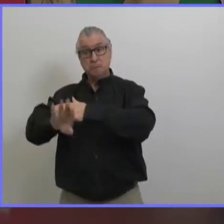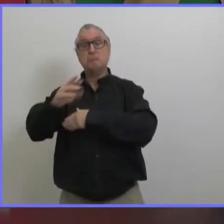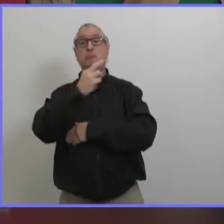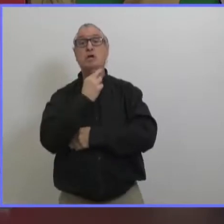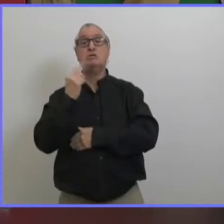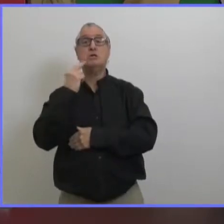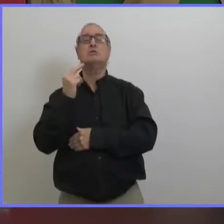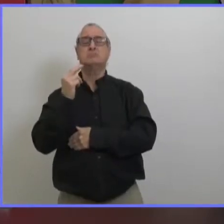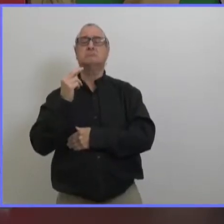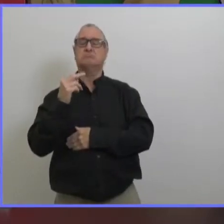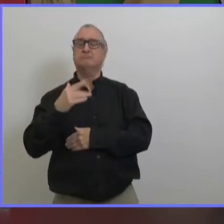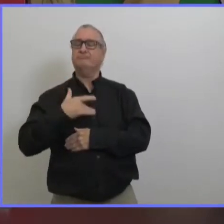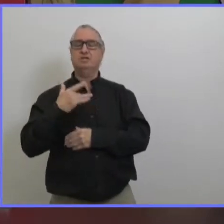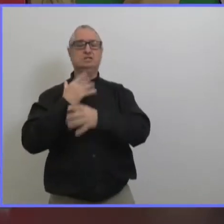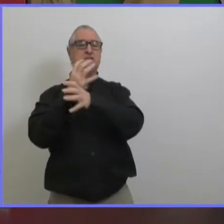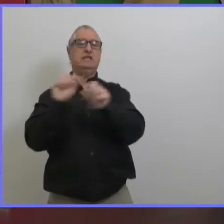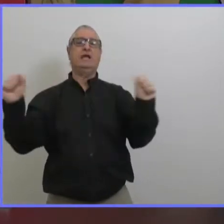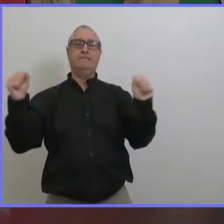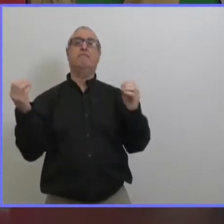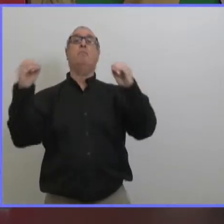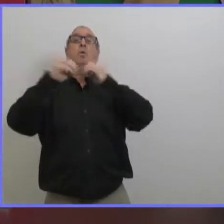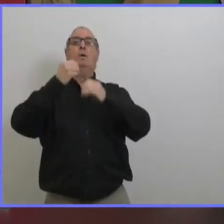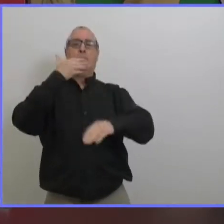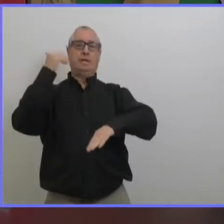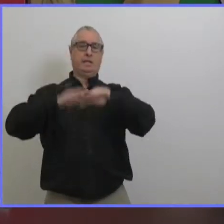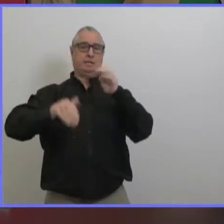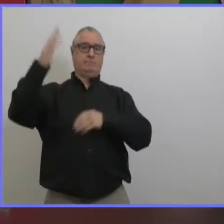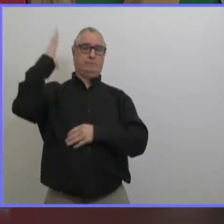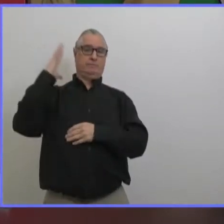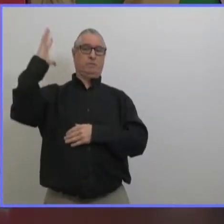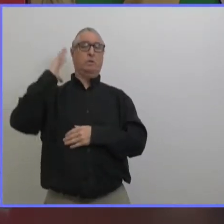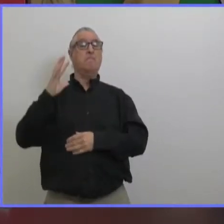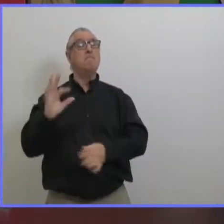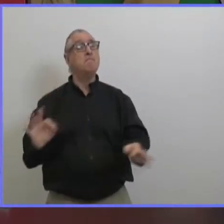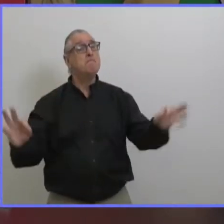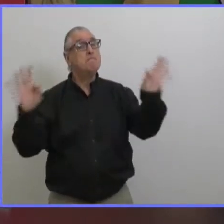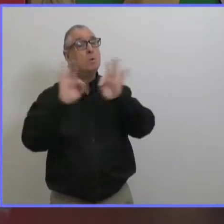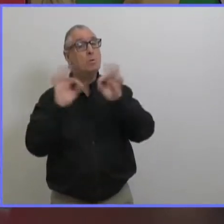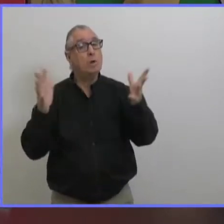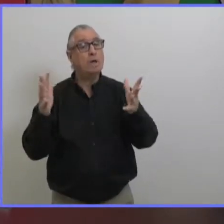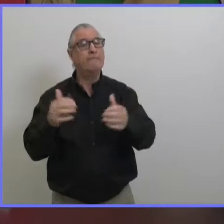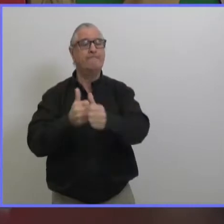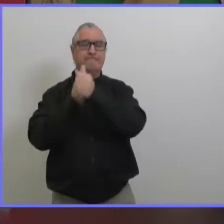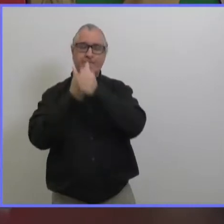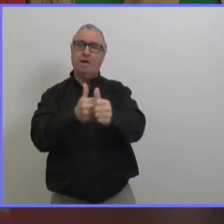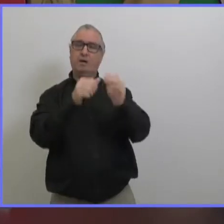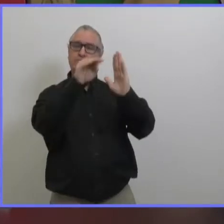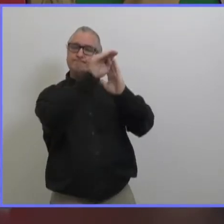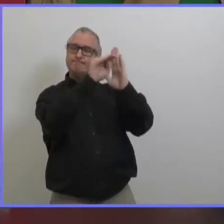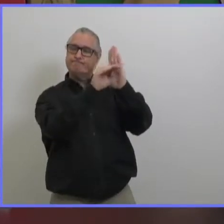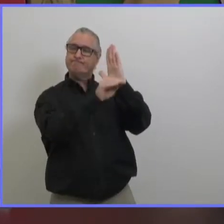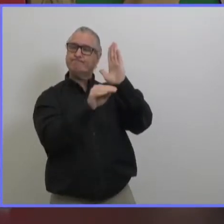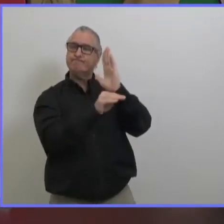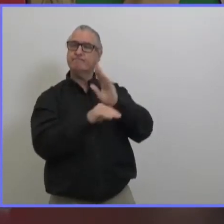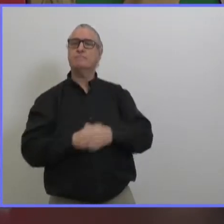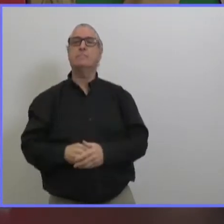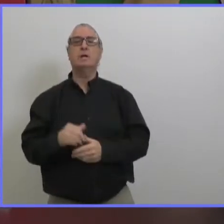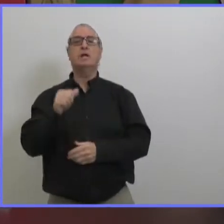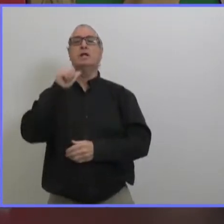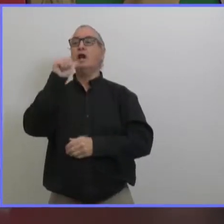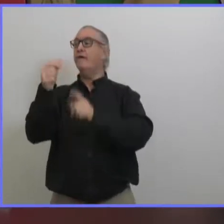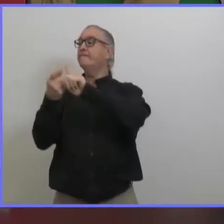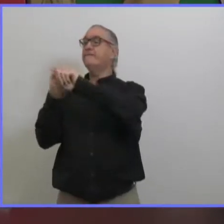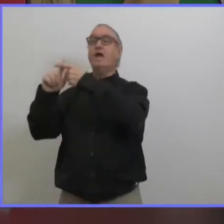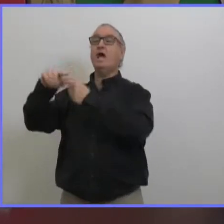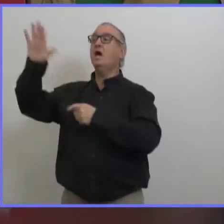la kobe 19 donc je vous dirais que si tout le monde respecte les protocoles si tout le monde respecte les limites de capacité s'il ya seulement des